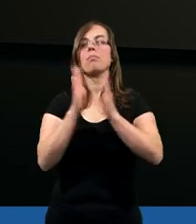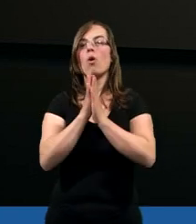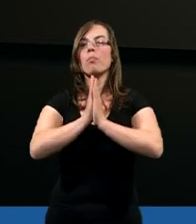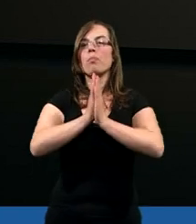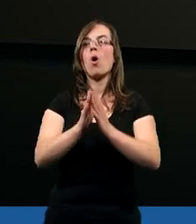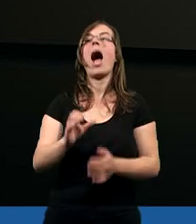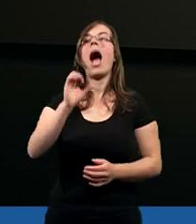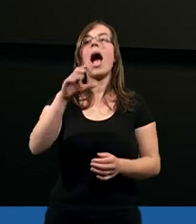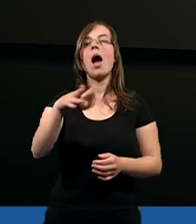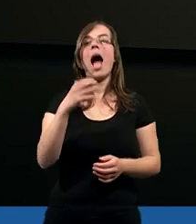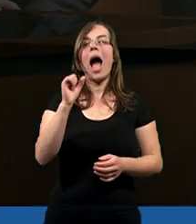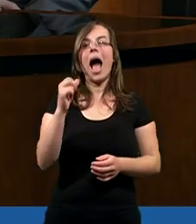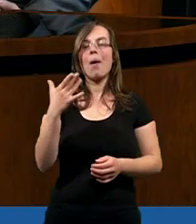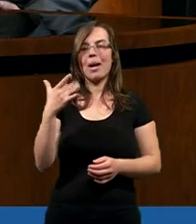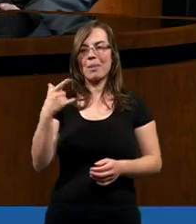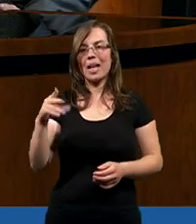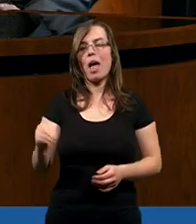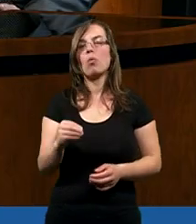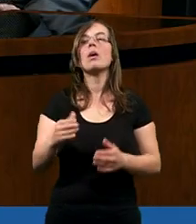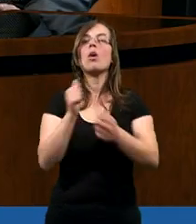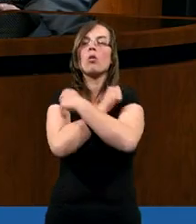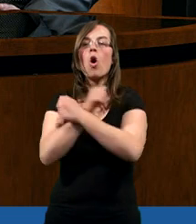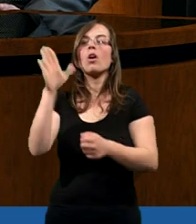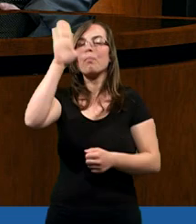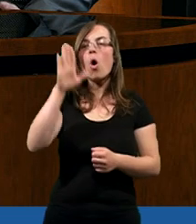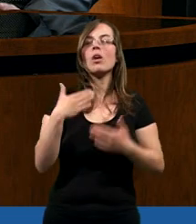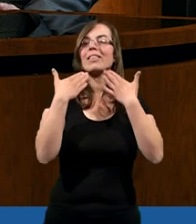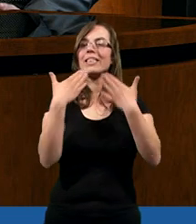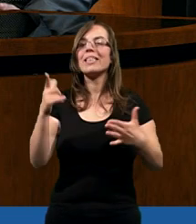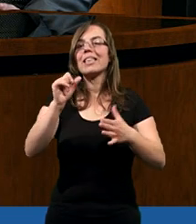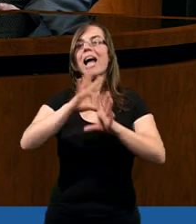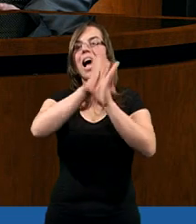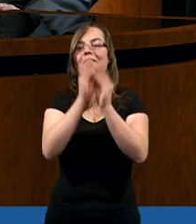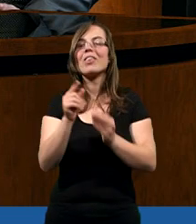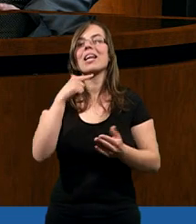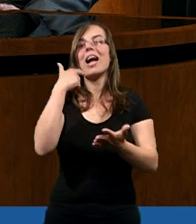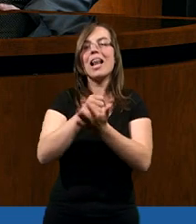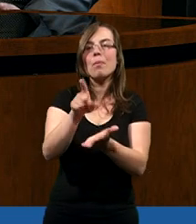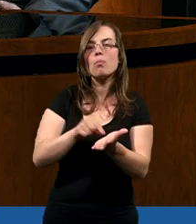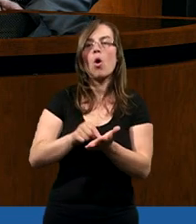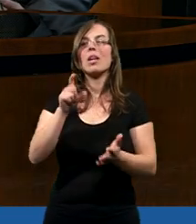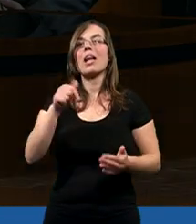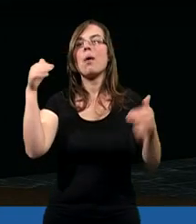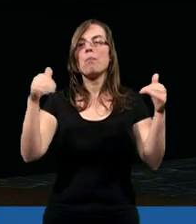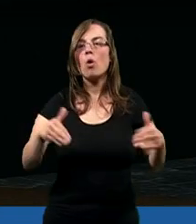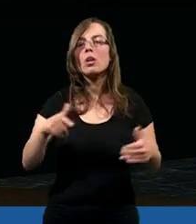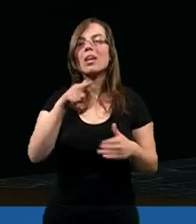studiować. Do modlitwy poproszę Magda. Panie Boże, kochany, dziękujemy Ci za Listy Piotra, za to